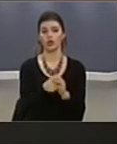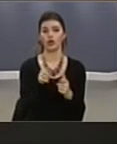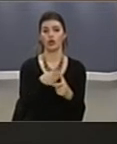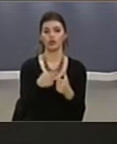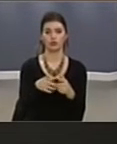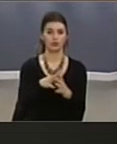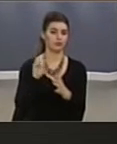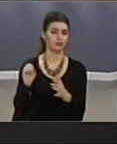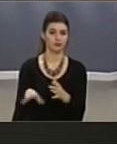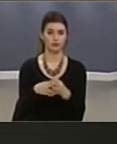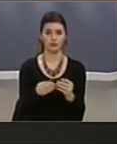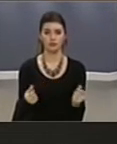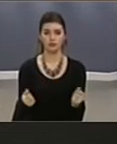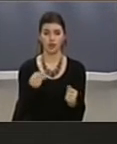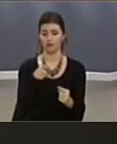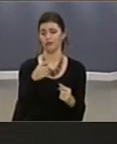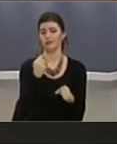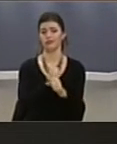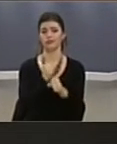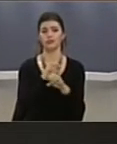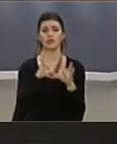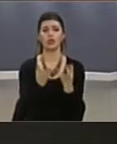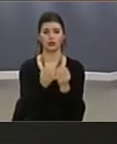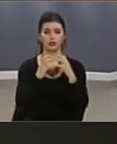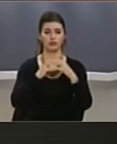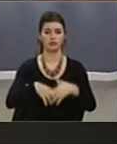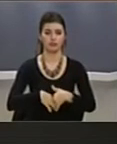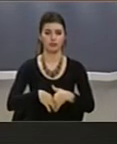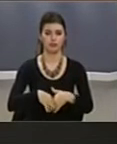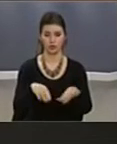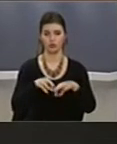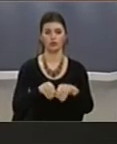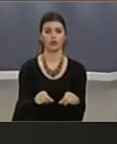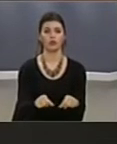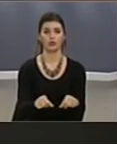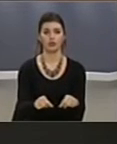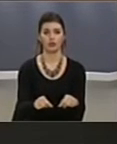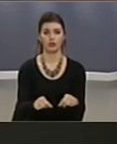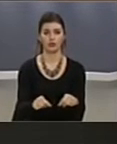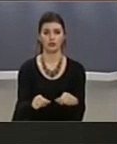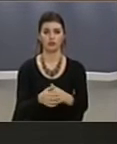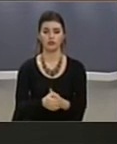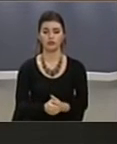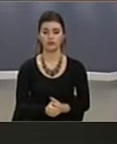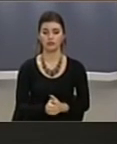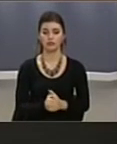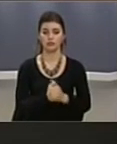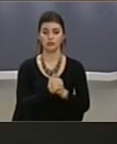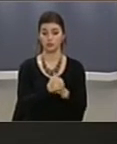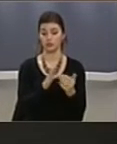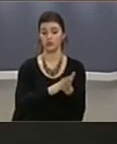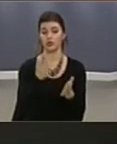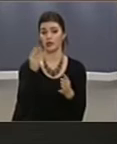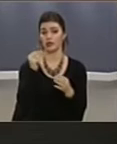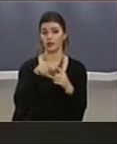falimentojnë. Praj, gjithë degradimi ishtë në shërbim të transakcionit të prënsi të prënsi të individve të fort. Rastirë të